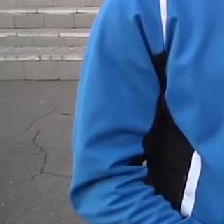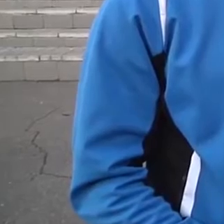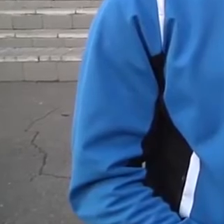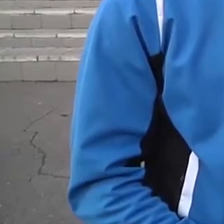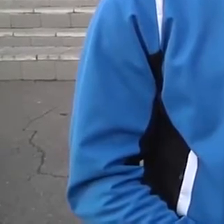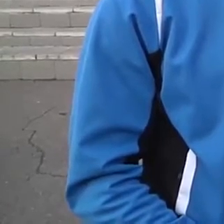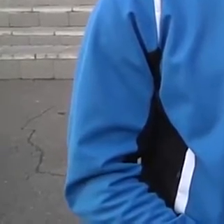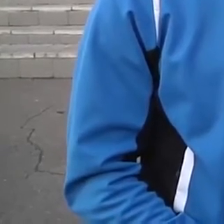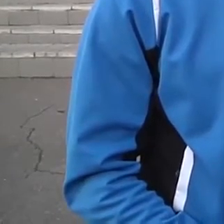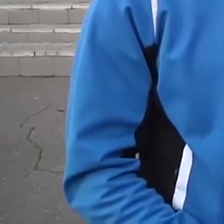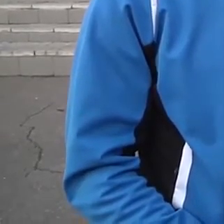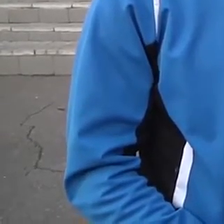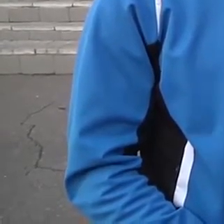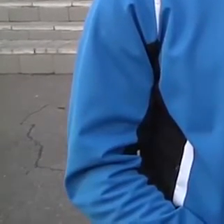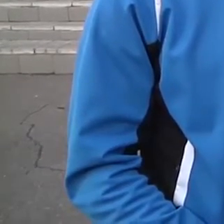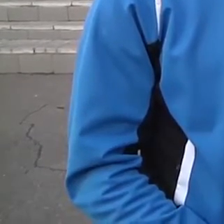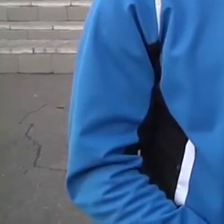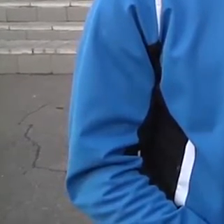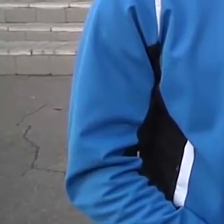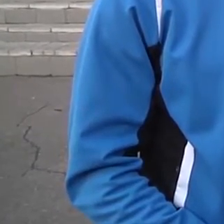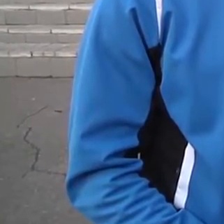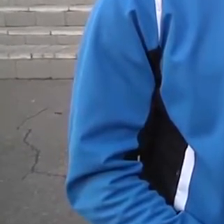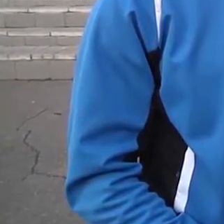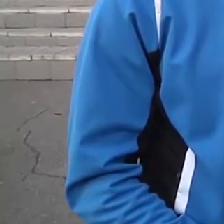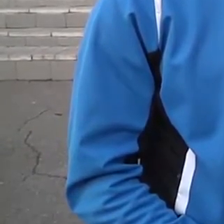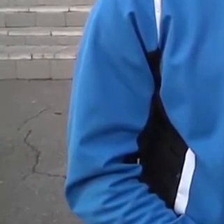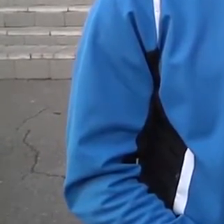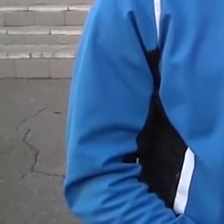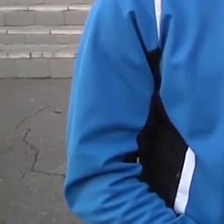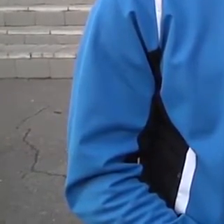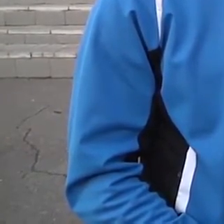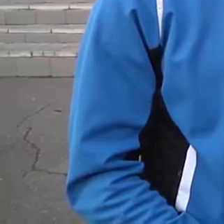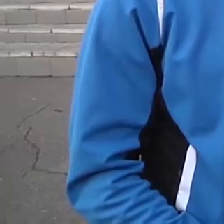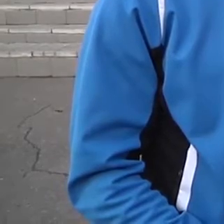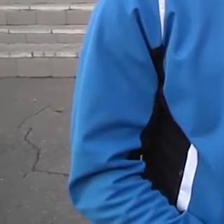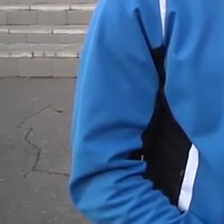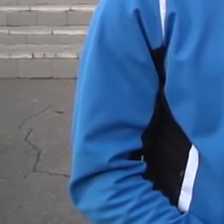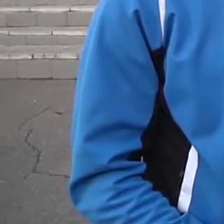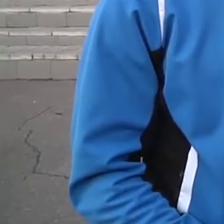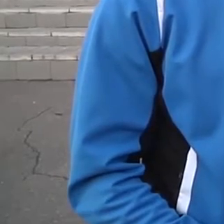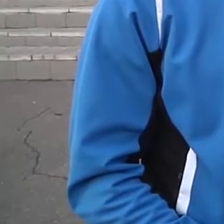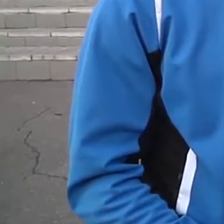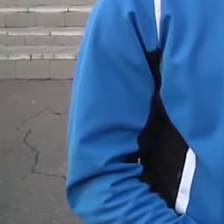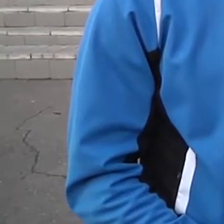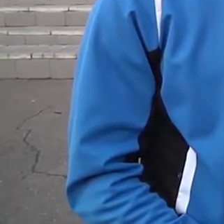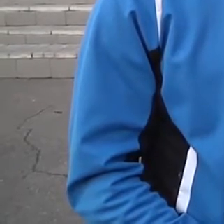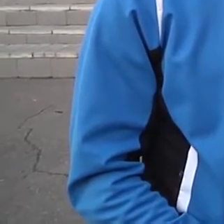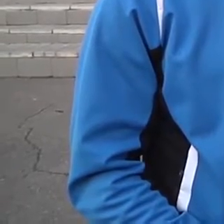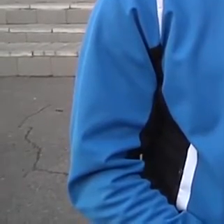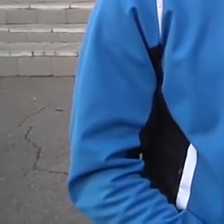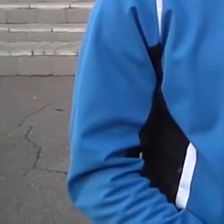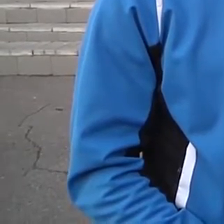На далеке майбутнє ще не планує, поки що займається спортом і цим живе,